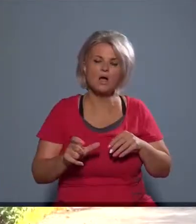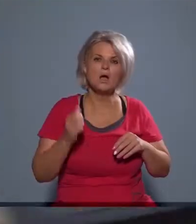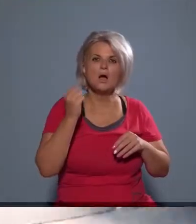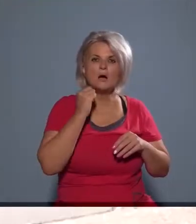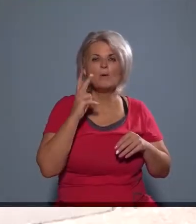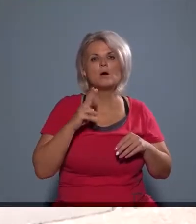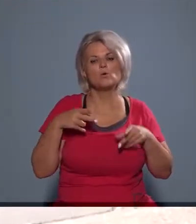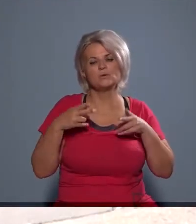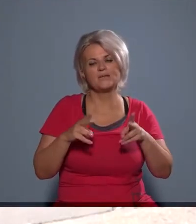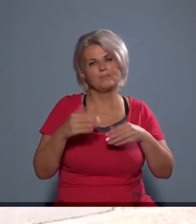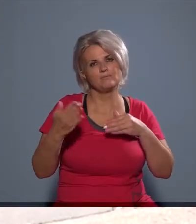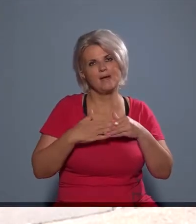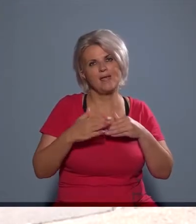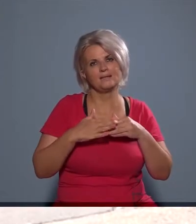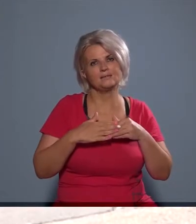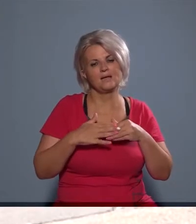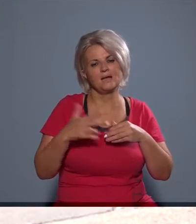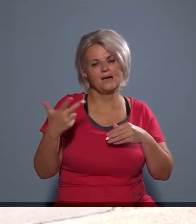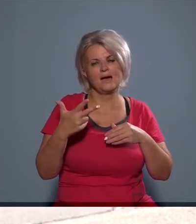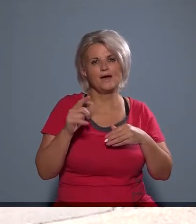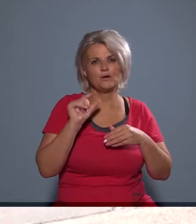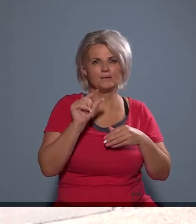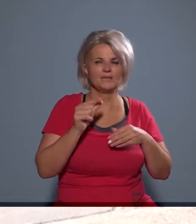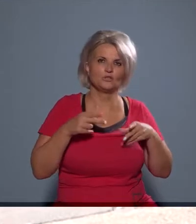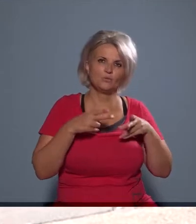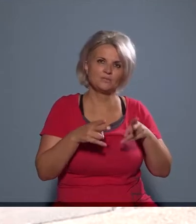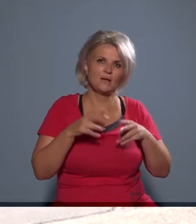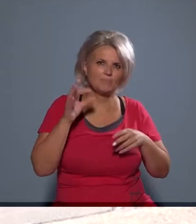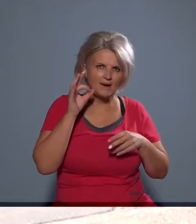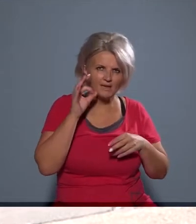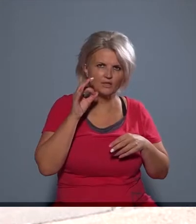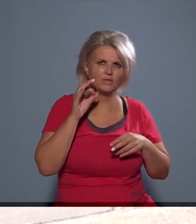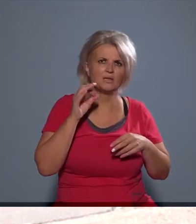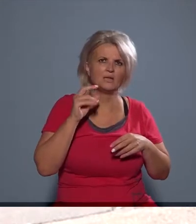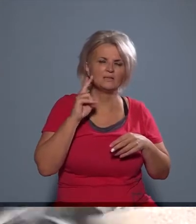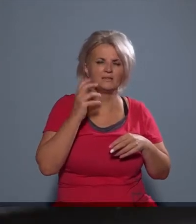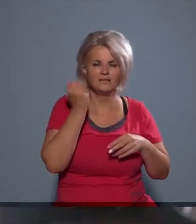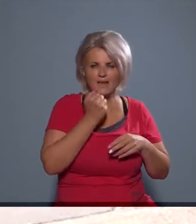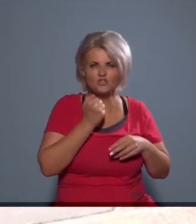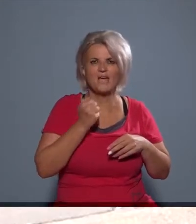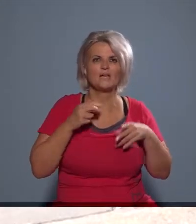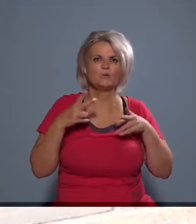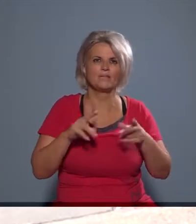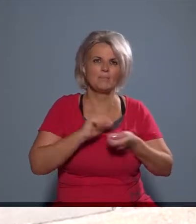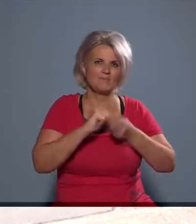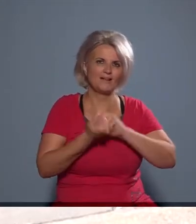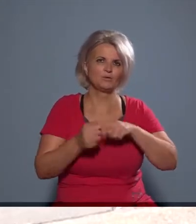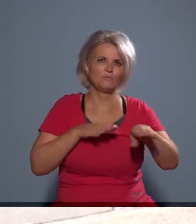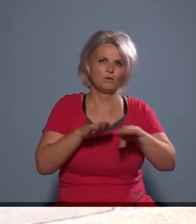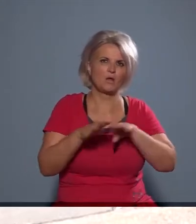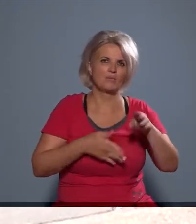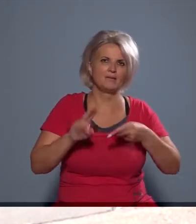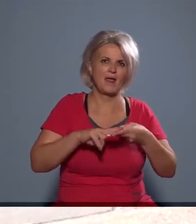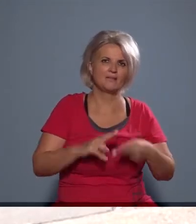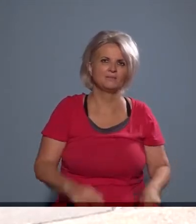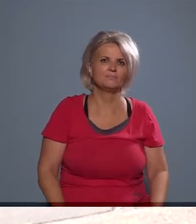a Mak utcában, valamint a mellettelő három kis utcában, a Belényesi esemény és a Gyereské utcában változott meg a